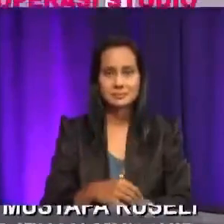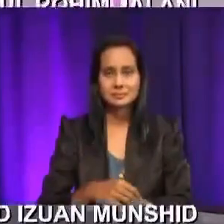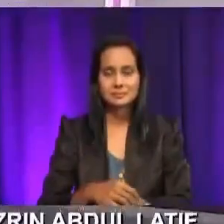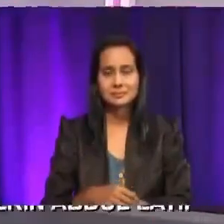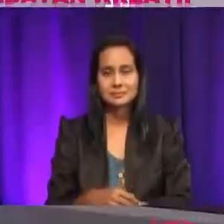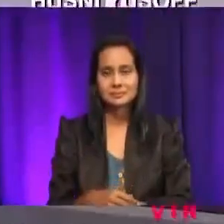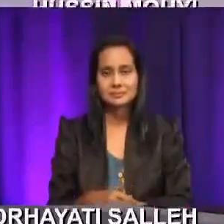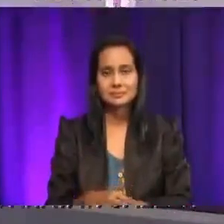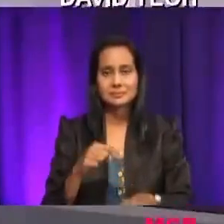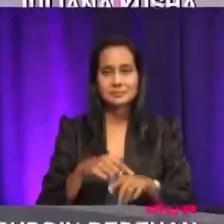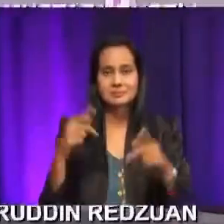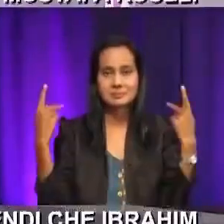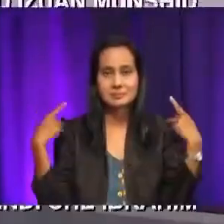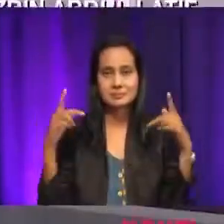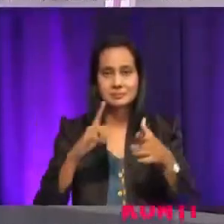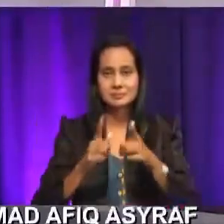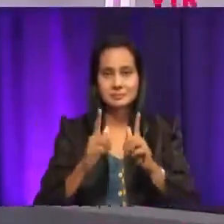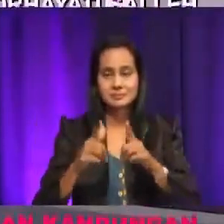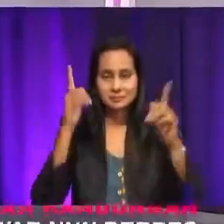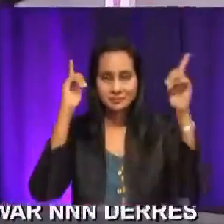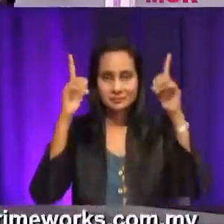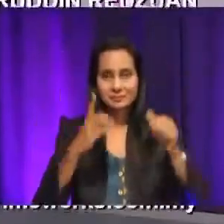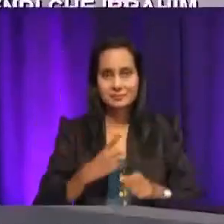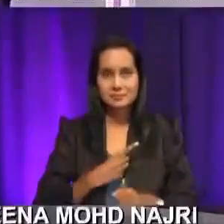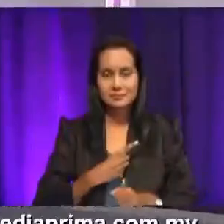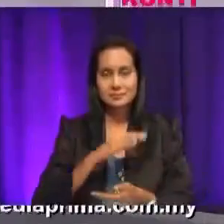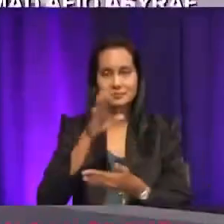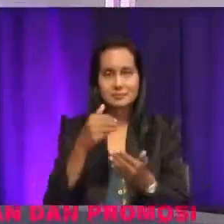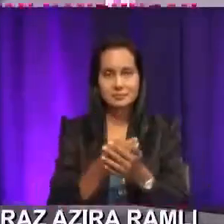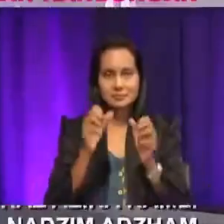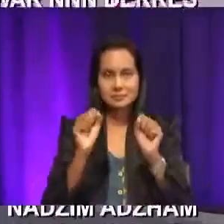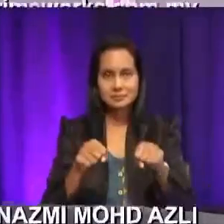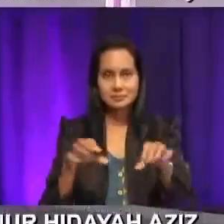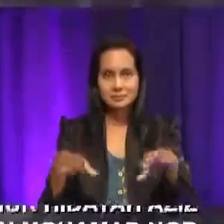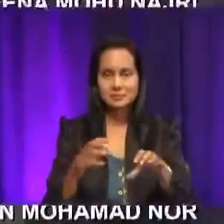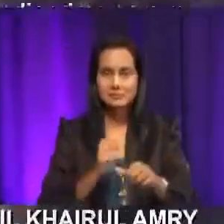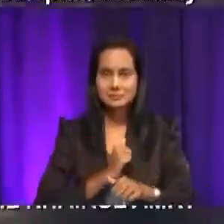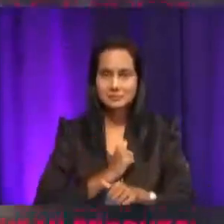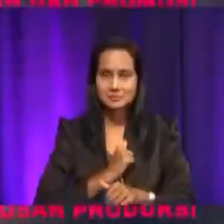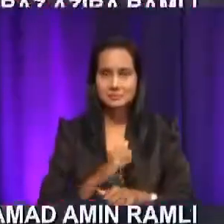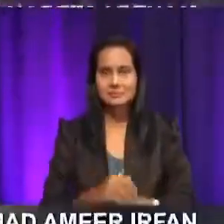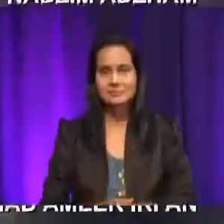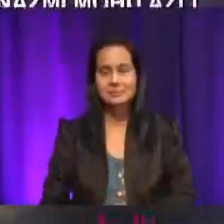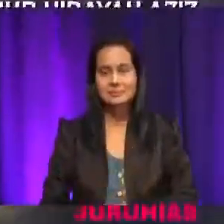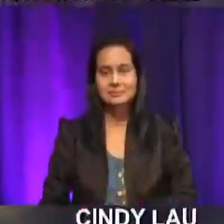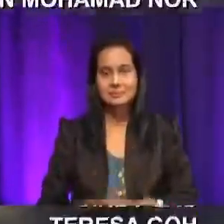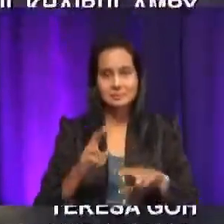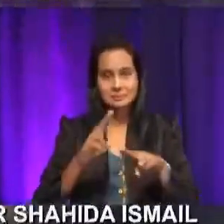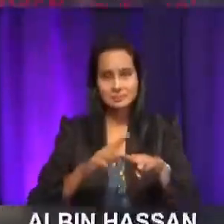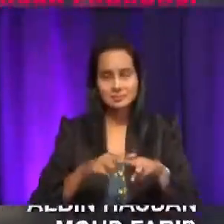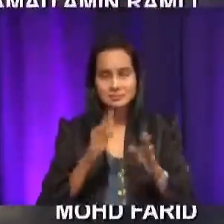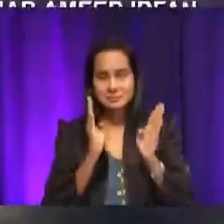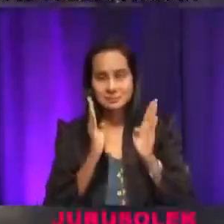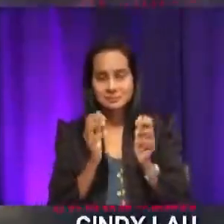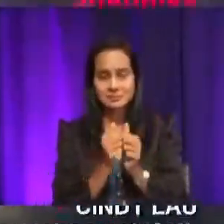duri. Di kedai dobi, layan diri. Semuanya boleh dibuat sendiri. Betul tu, Cikgu. Duduk berbual